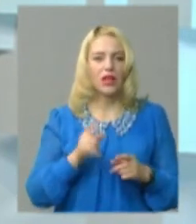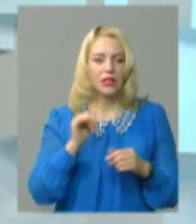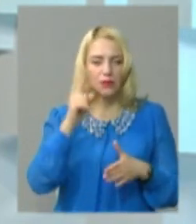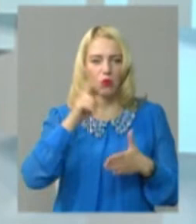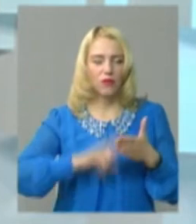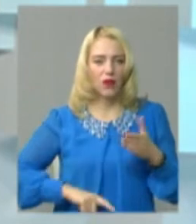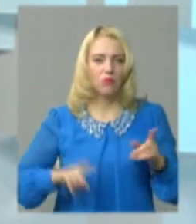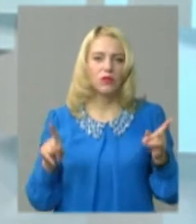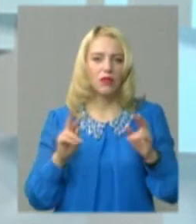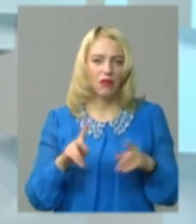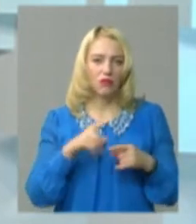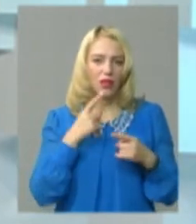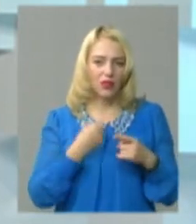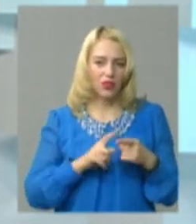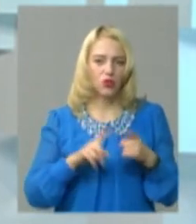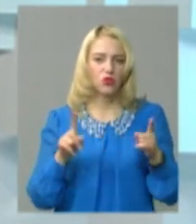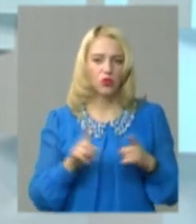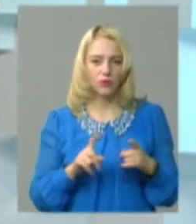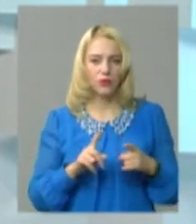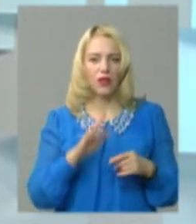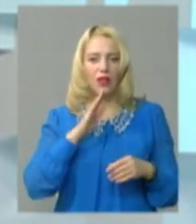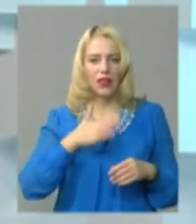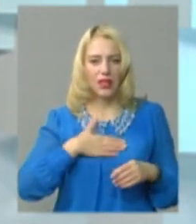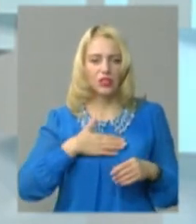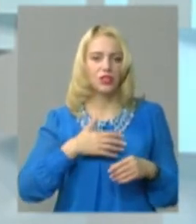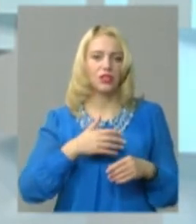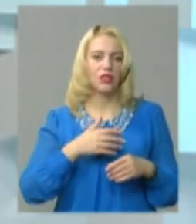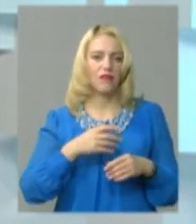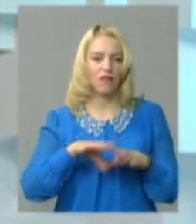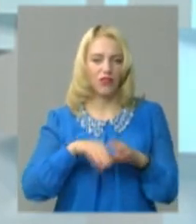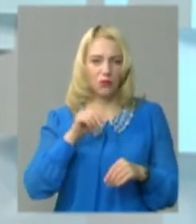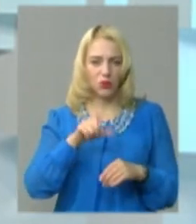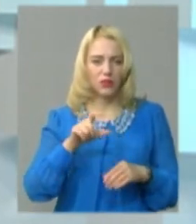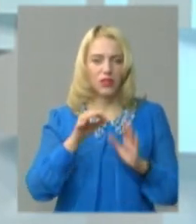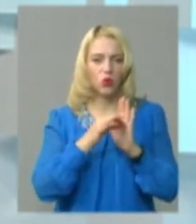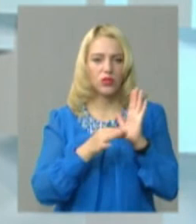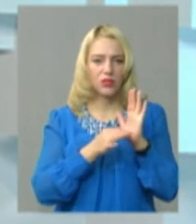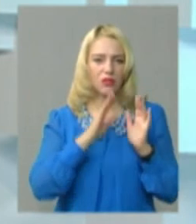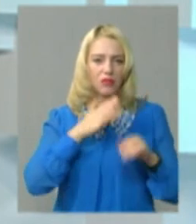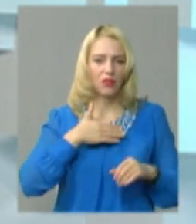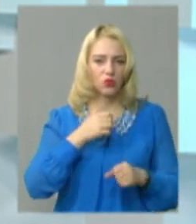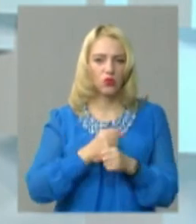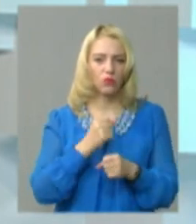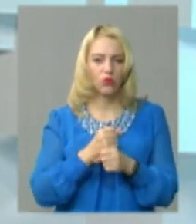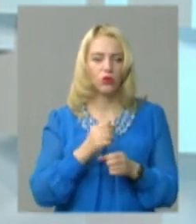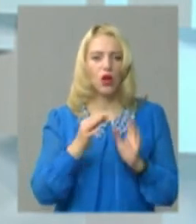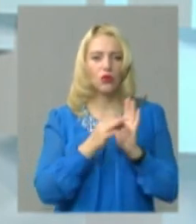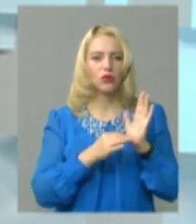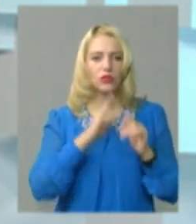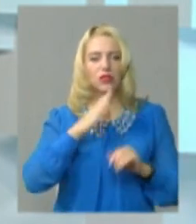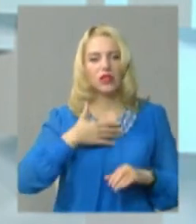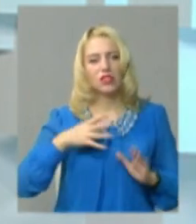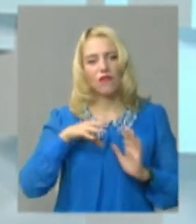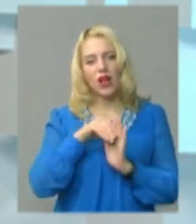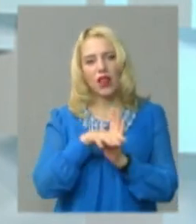сподіваємось, як то кажуть, на те, що наші прихильники, наші виборці оцінять нашу роботу, оцінять